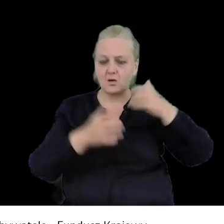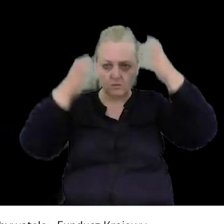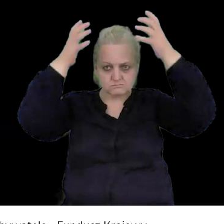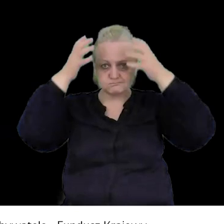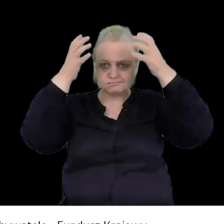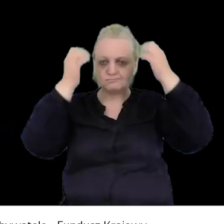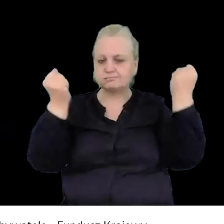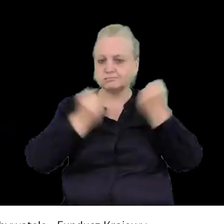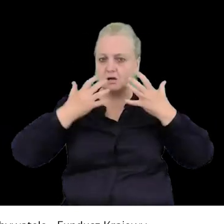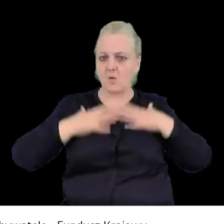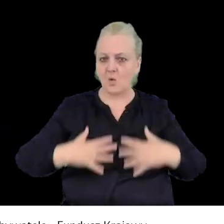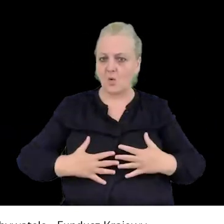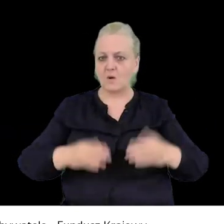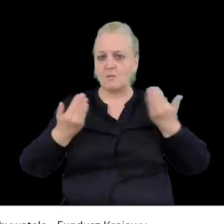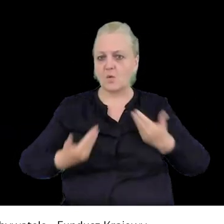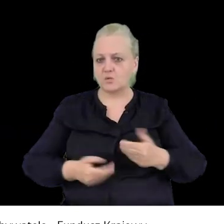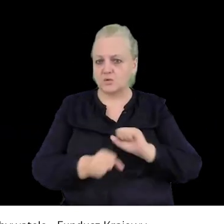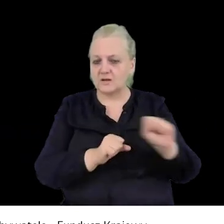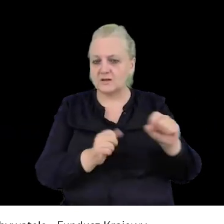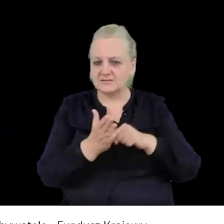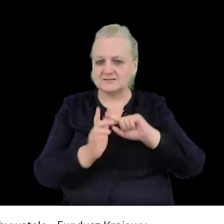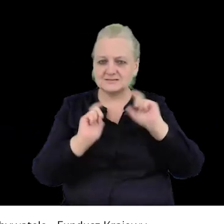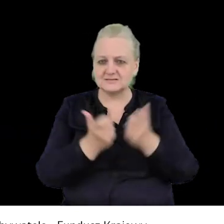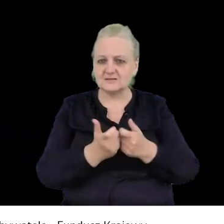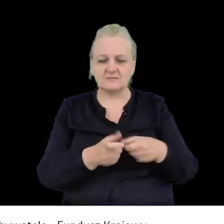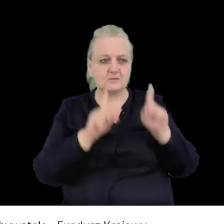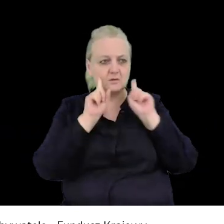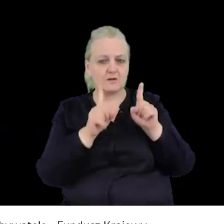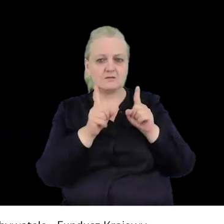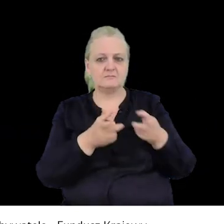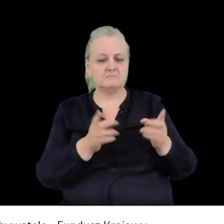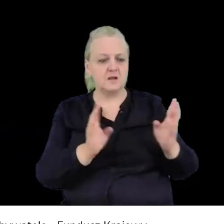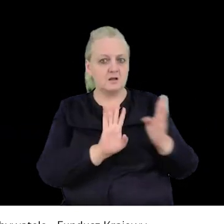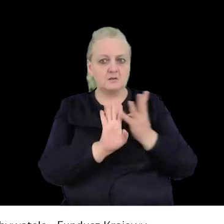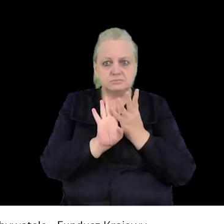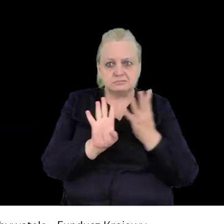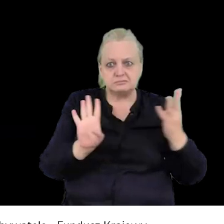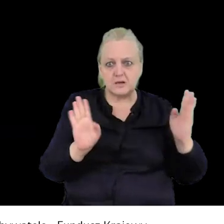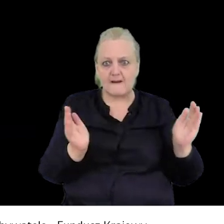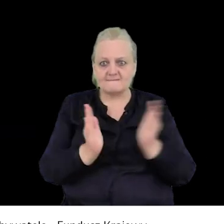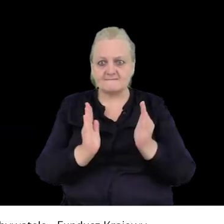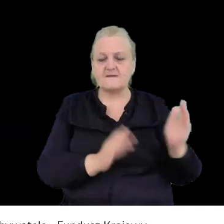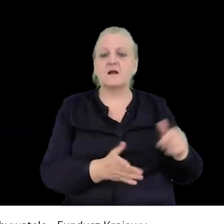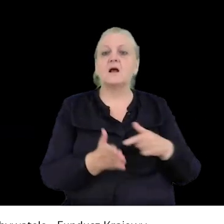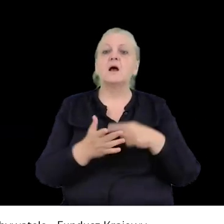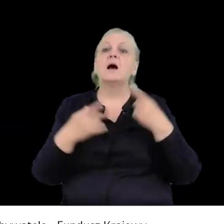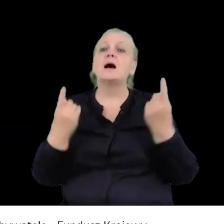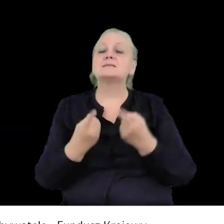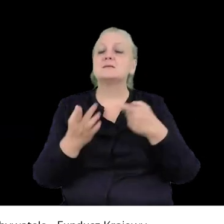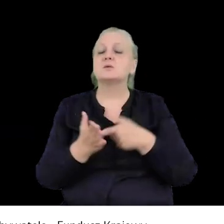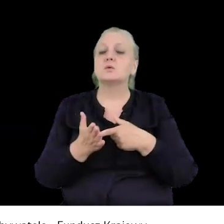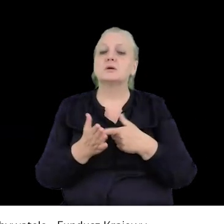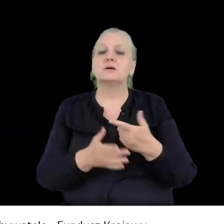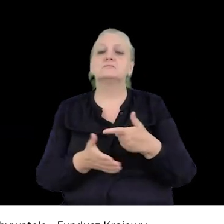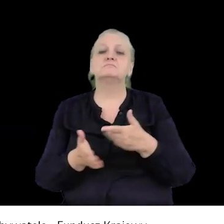wyposażeniu, stojących naprawdę bardzo wąsko i blisko siebie. Z kolei w przypadku trafującego nie